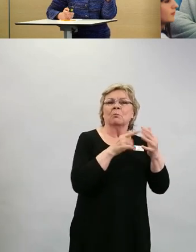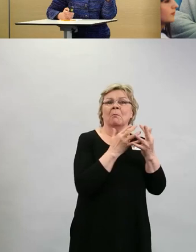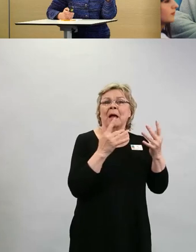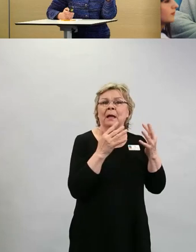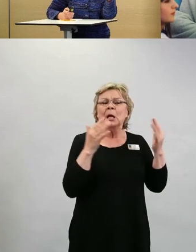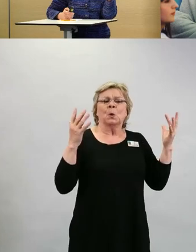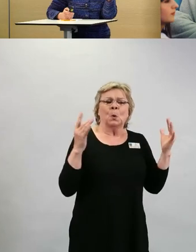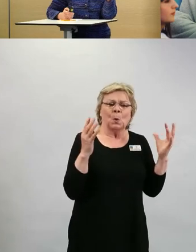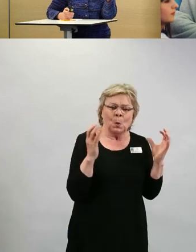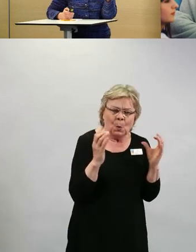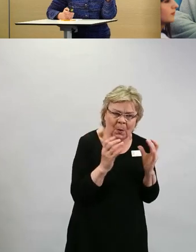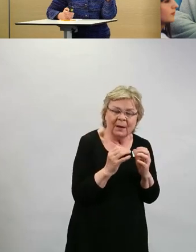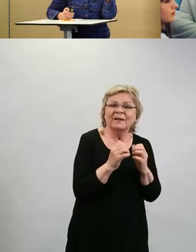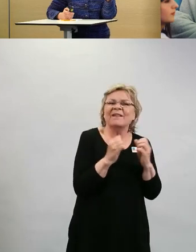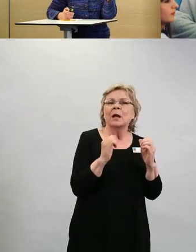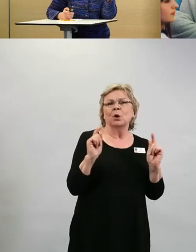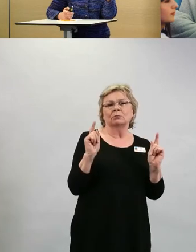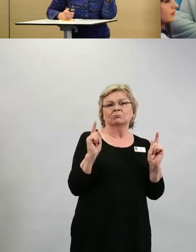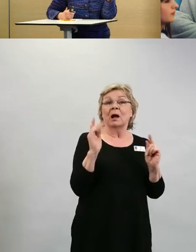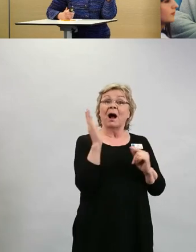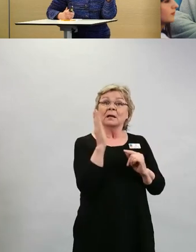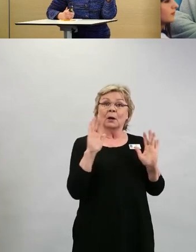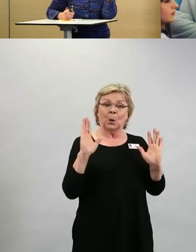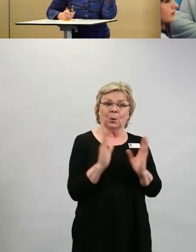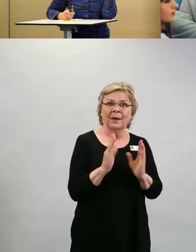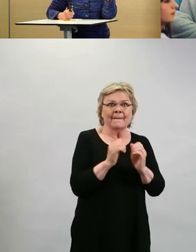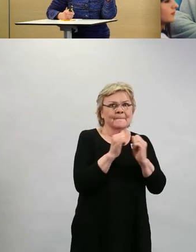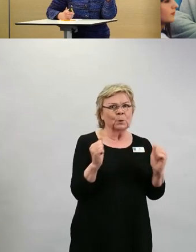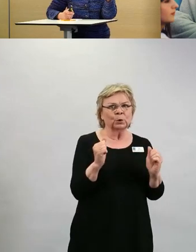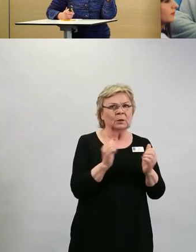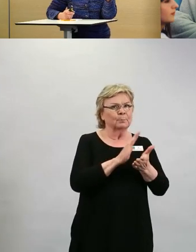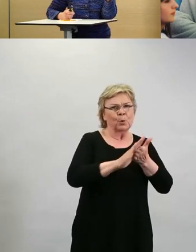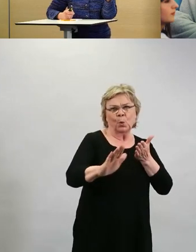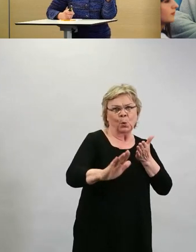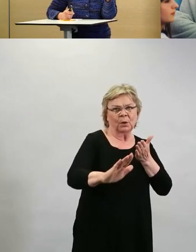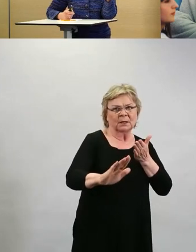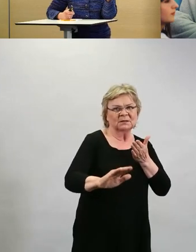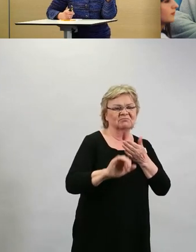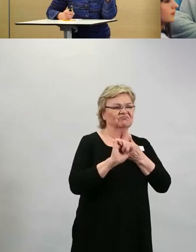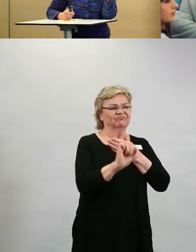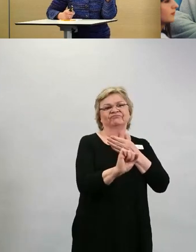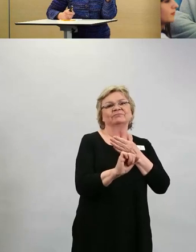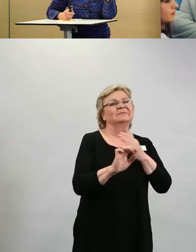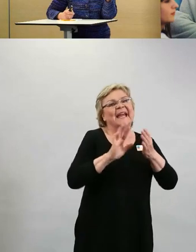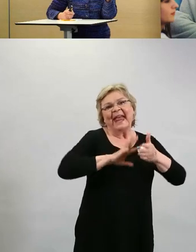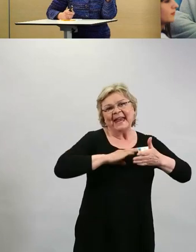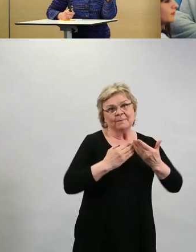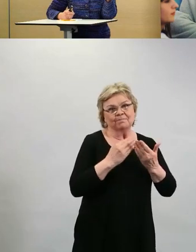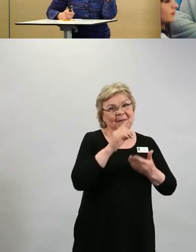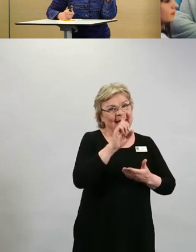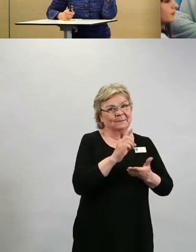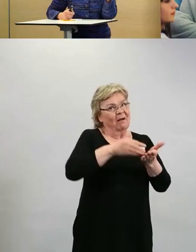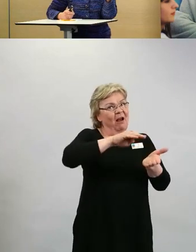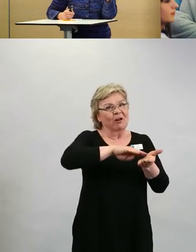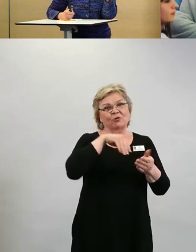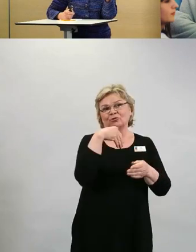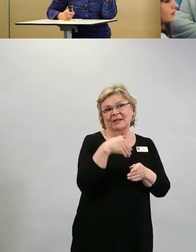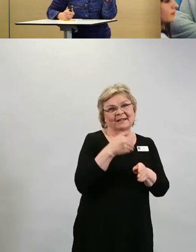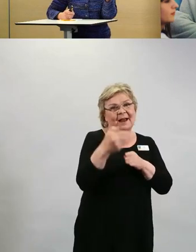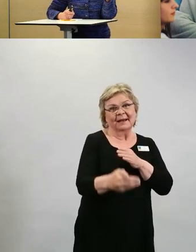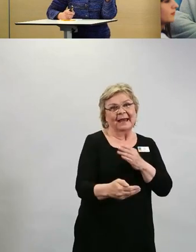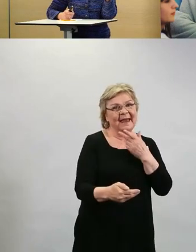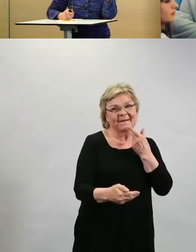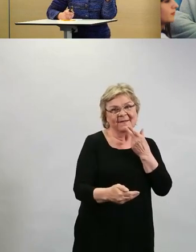lyhkäisemmän aikaa. Mutta semmoista steriiliä immuniteettia ei yhden annoksen jälkeen saavuteta.